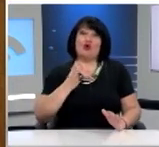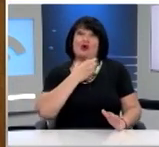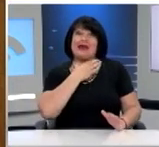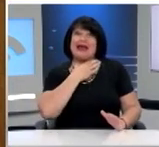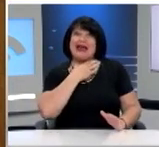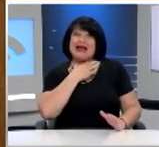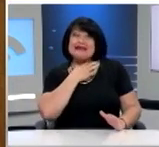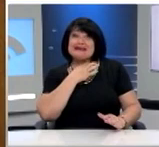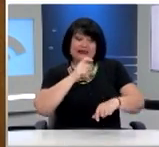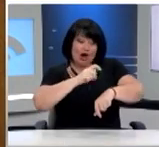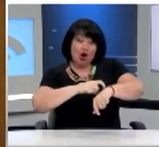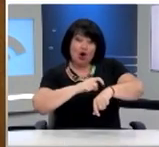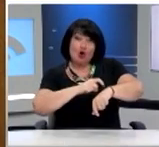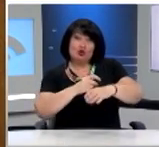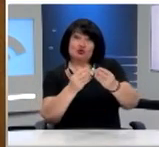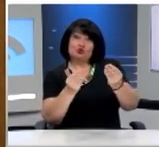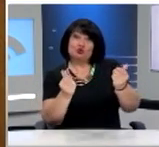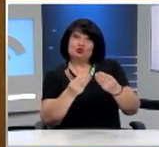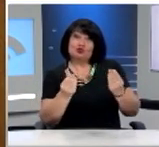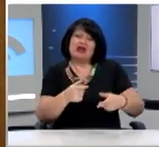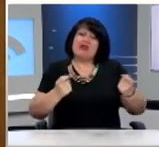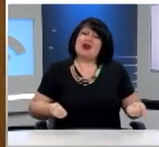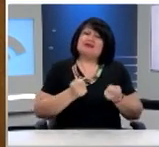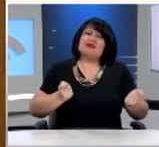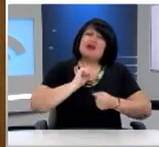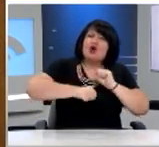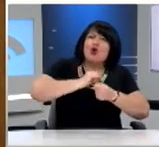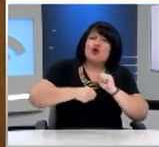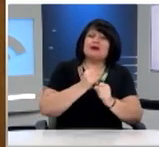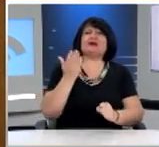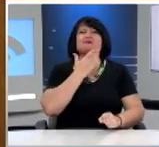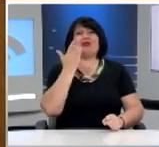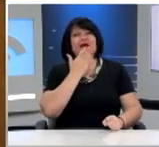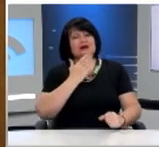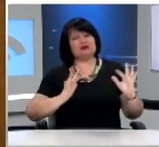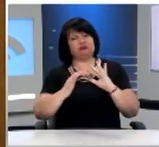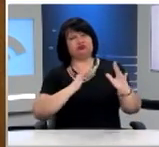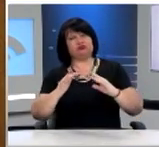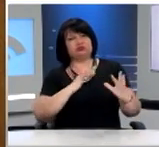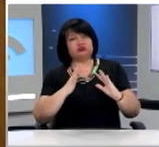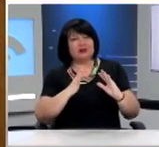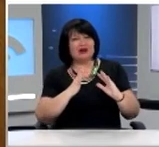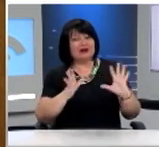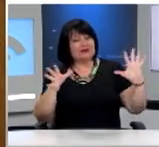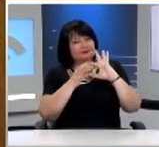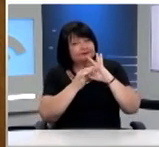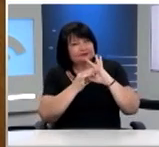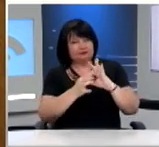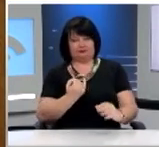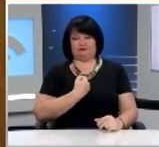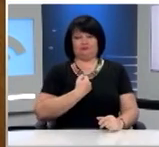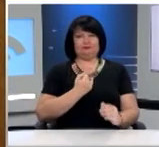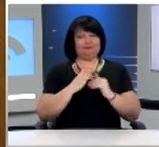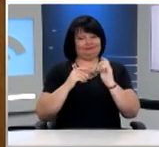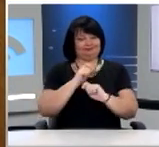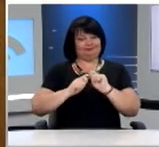παραγωγικός χρόνος σε βιοματικές βραστηριότητες, όπου οι μαθητές και οι μαθήτριες θα μάθουν να χτίζουν την ταυτότητά τους